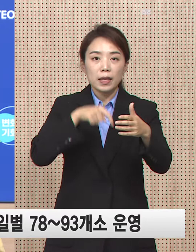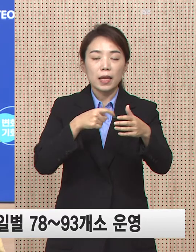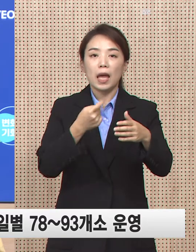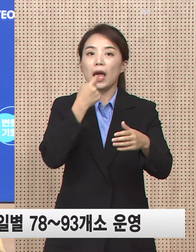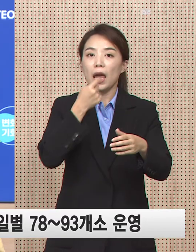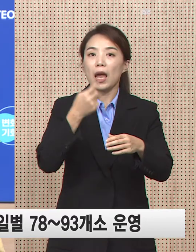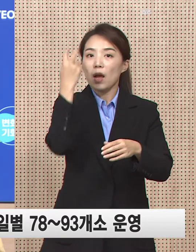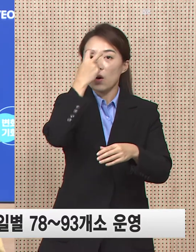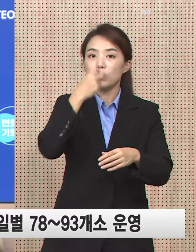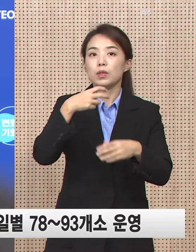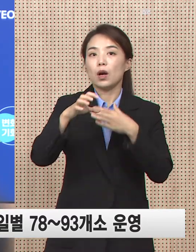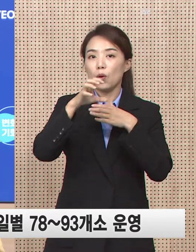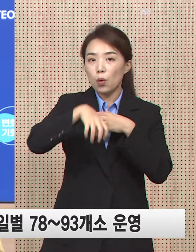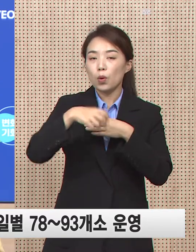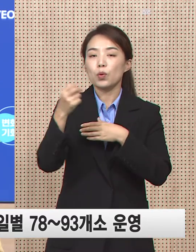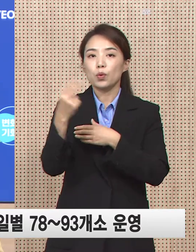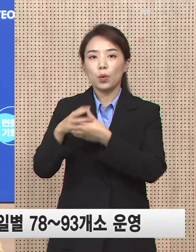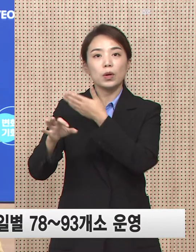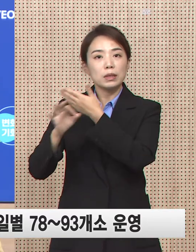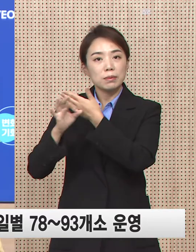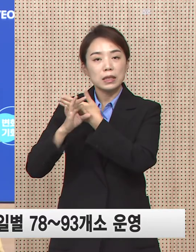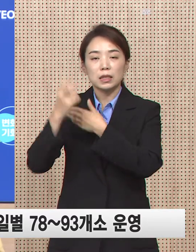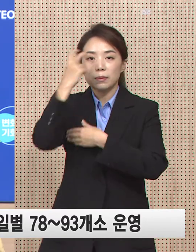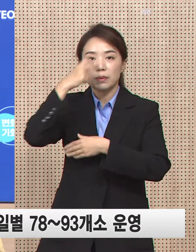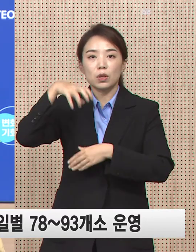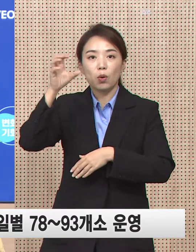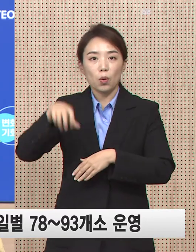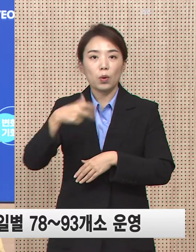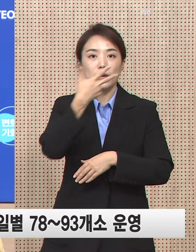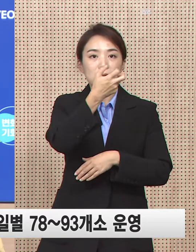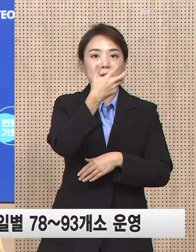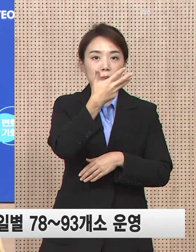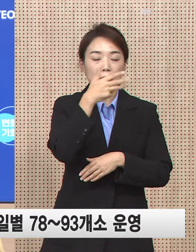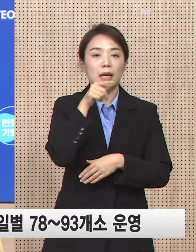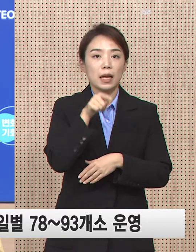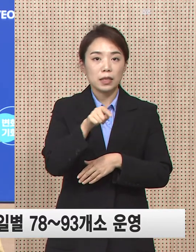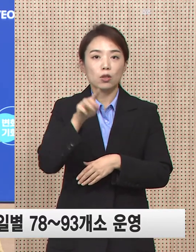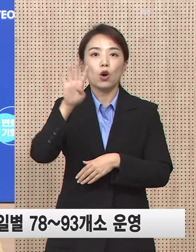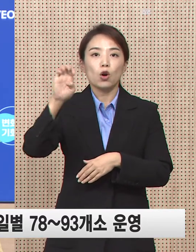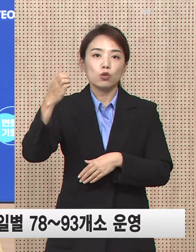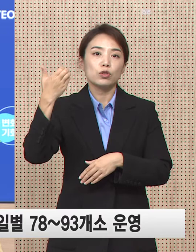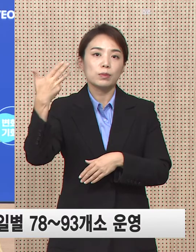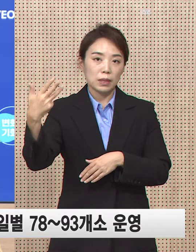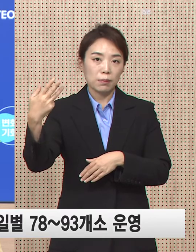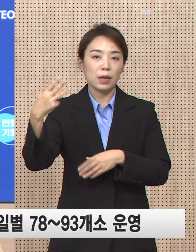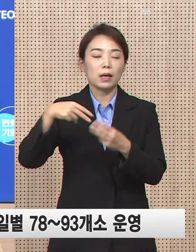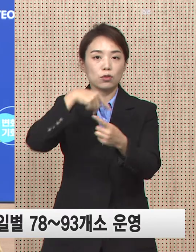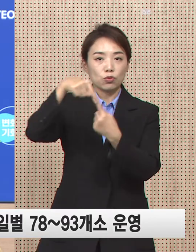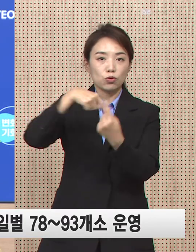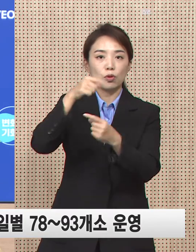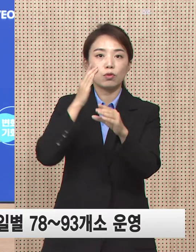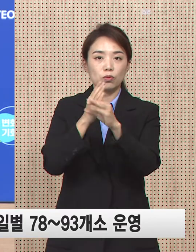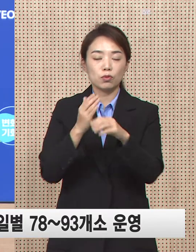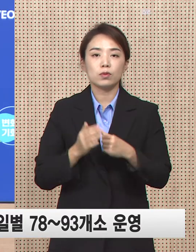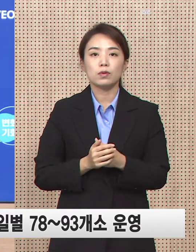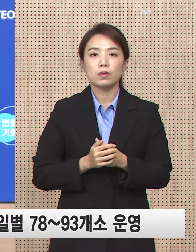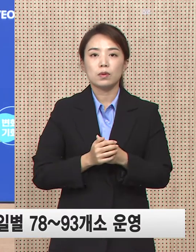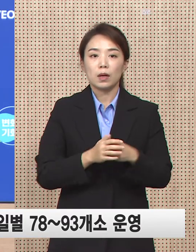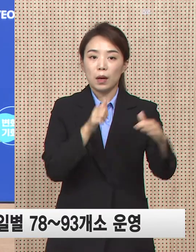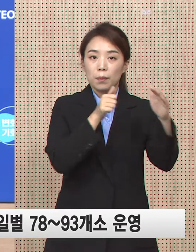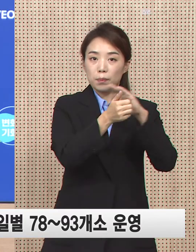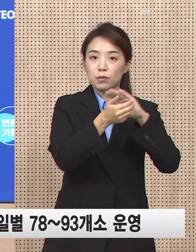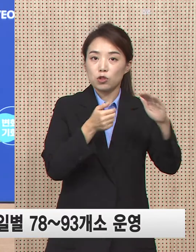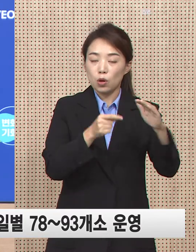인시선별검사소를 일별로 78개소에서 93개소까지 운영할 예정입니다. 방문 전에